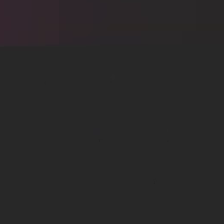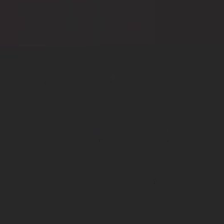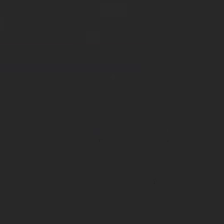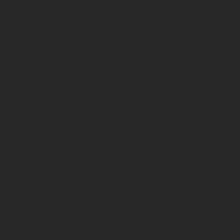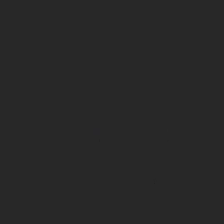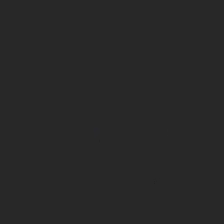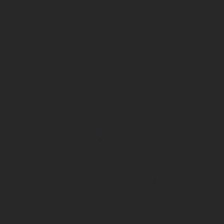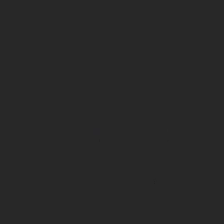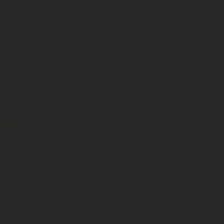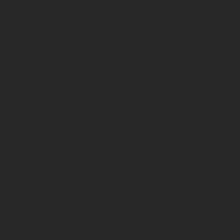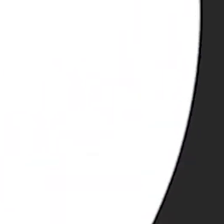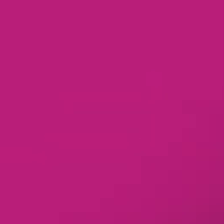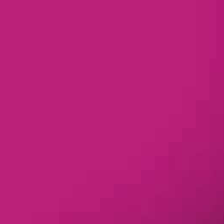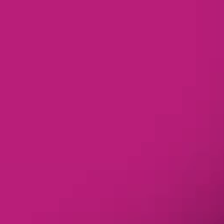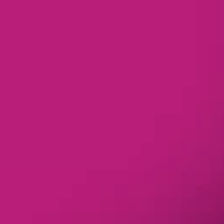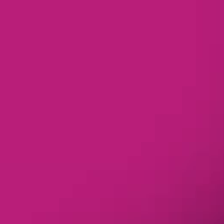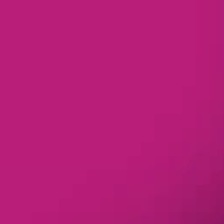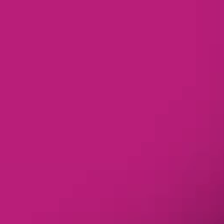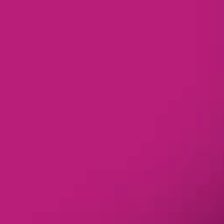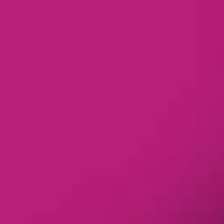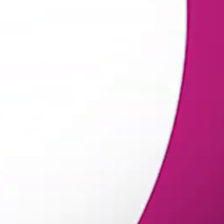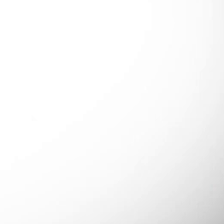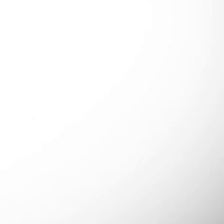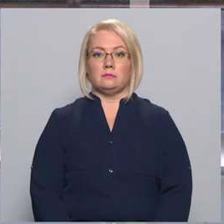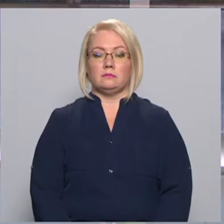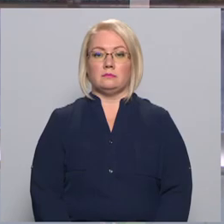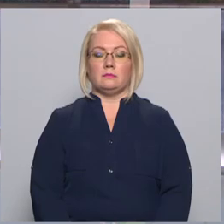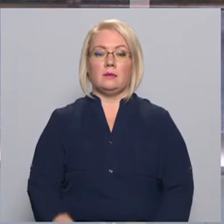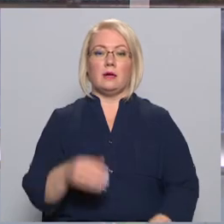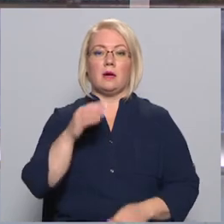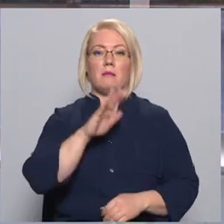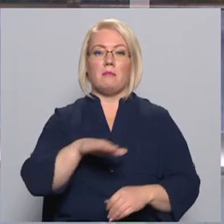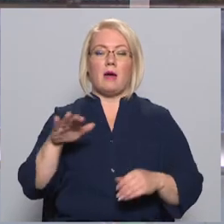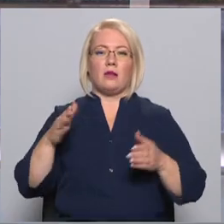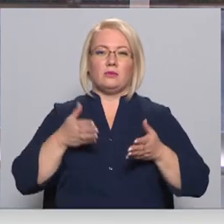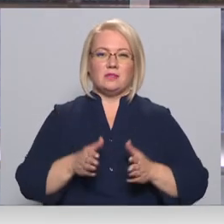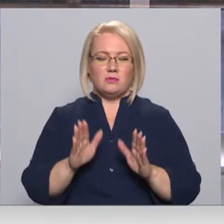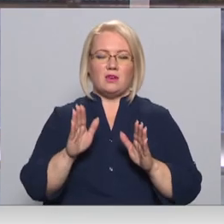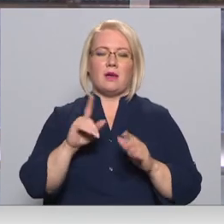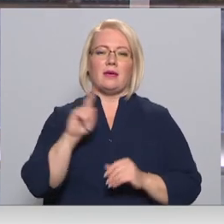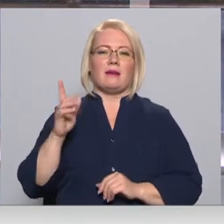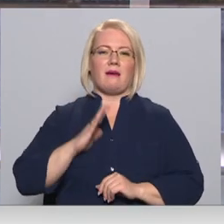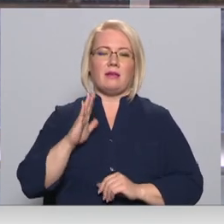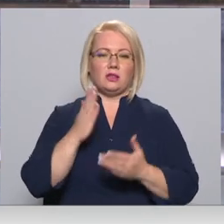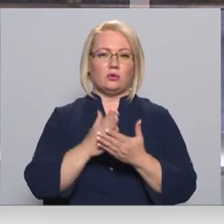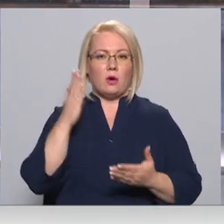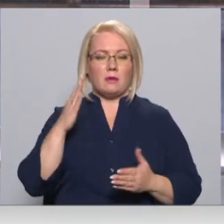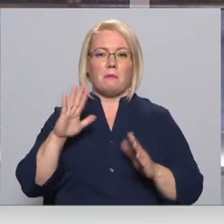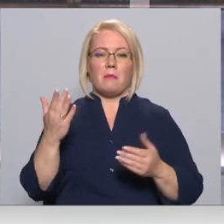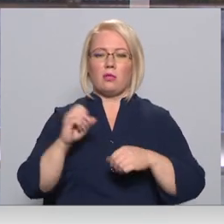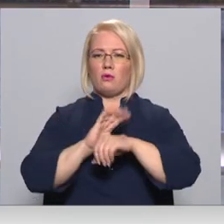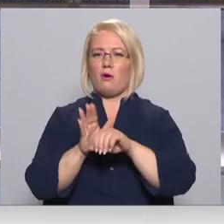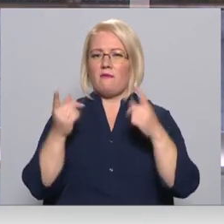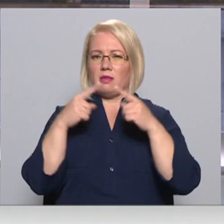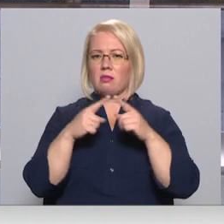Re, viss ēters ir te! Bērna nākšana pasaulē ir gaidīts notikums, taču pandēmijas